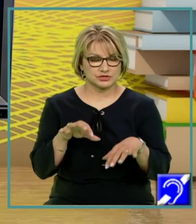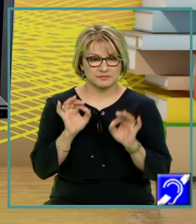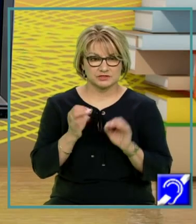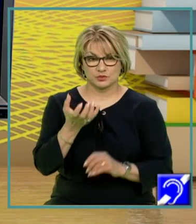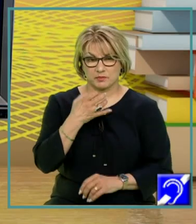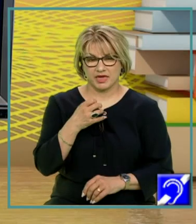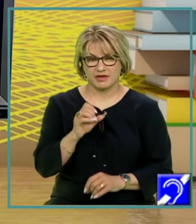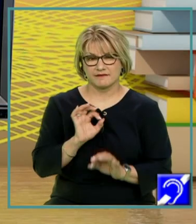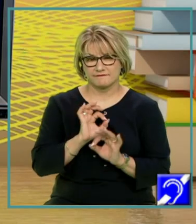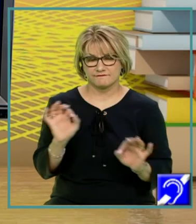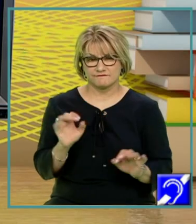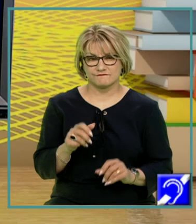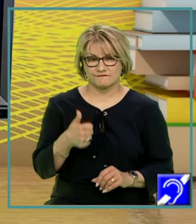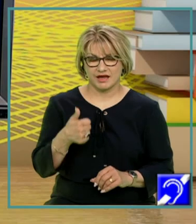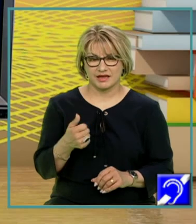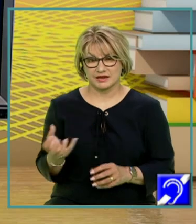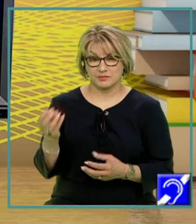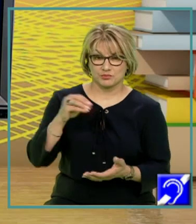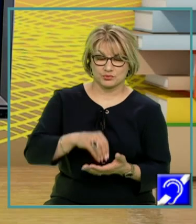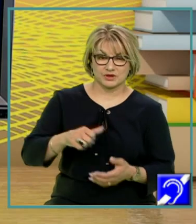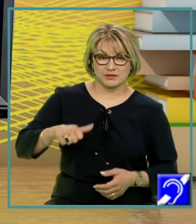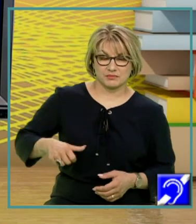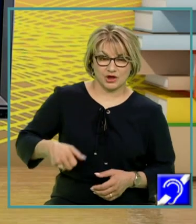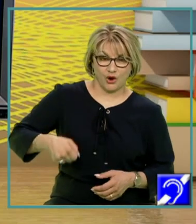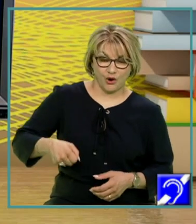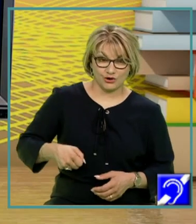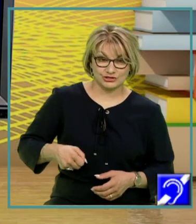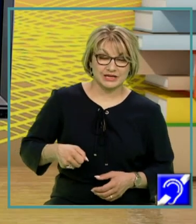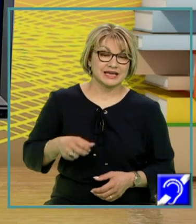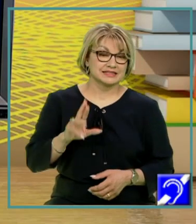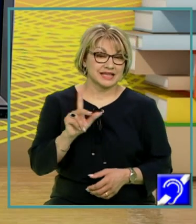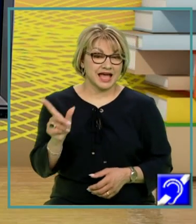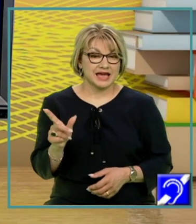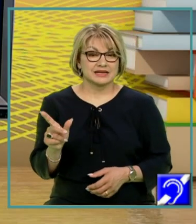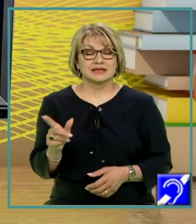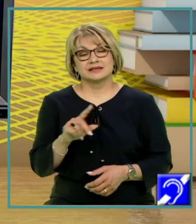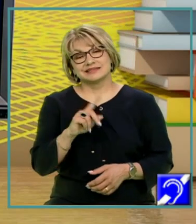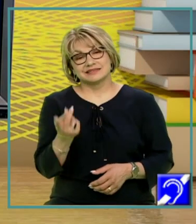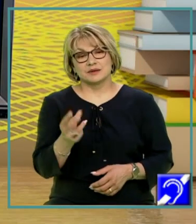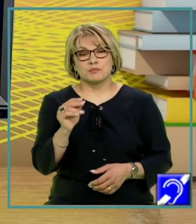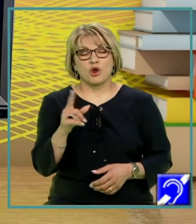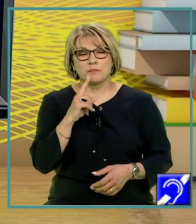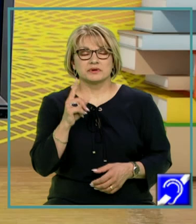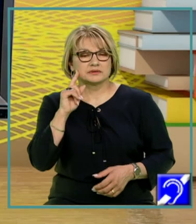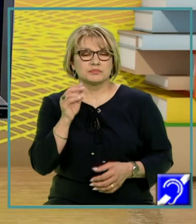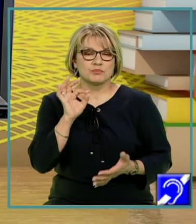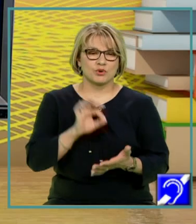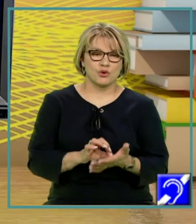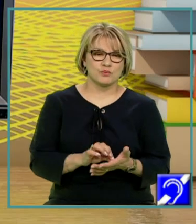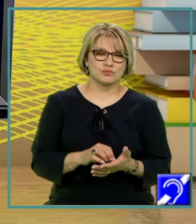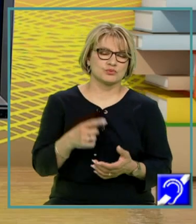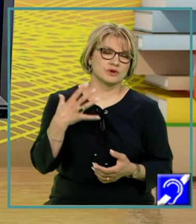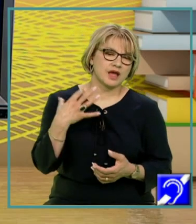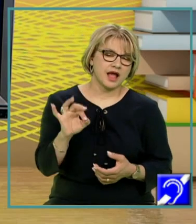faine le-am luat și le-am pune în coș Carl Popper propune un model mult mai pesimist un model în care pornim deja cu un coș